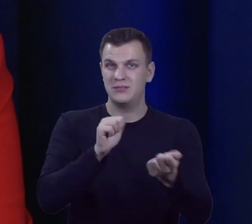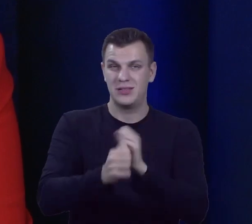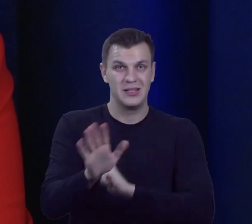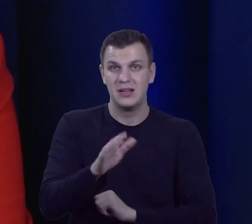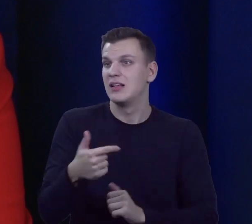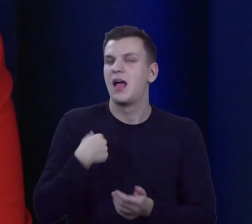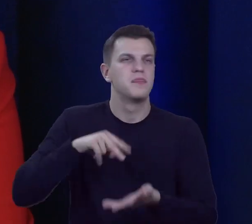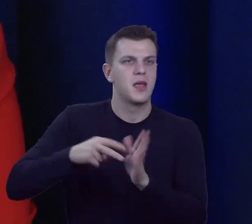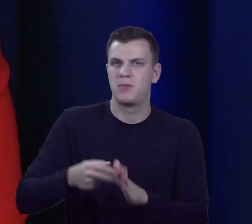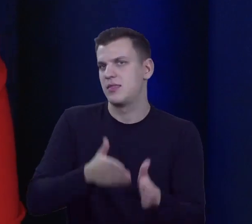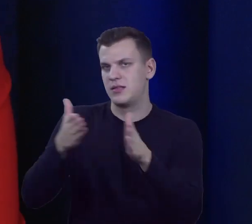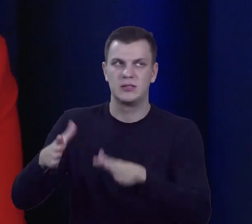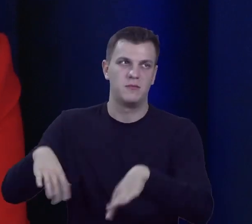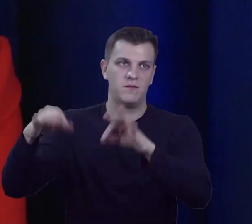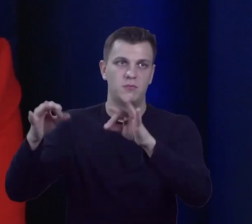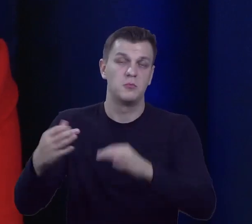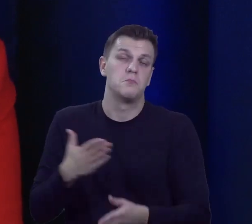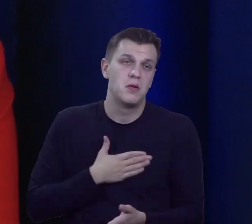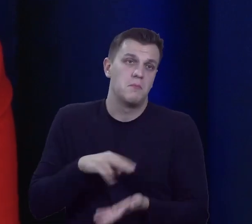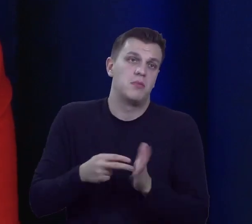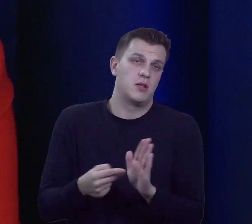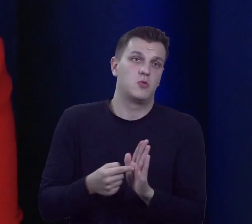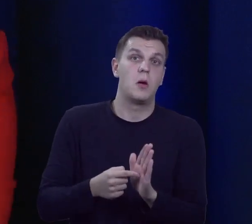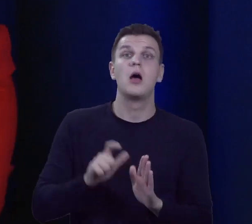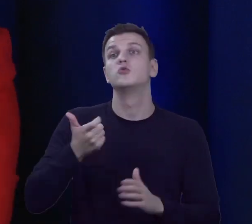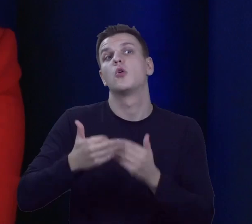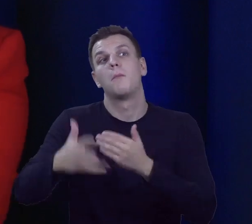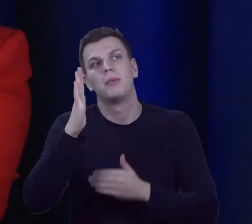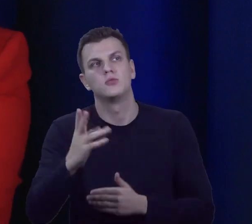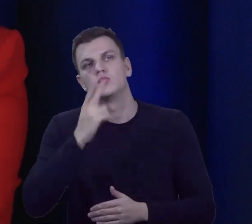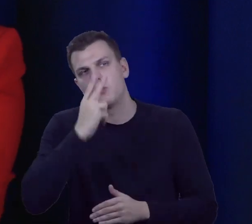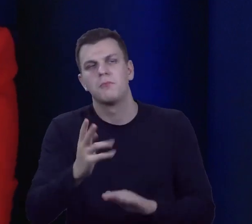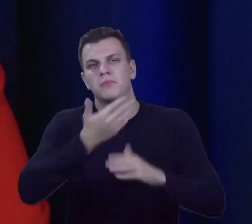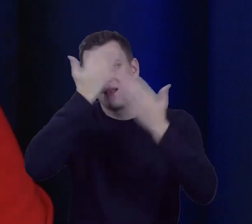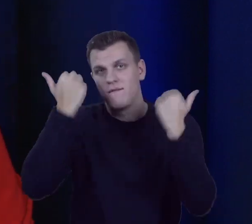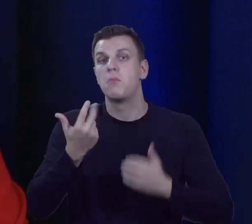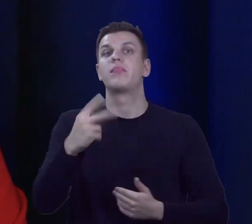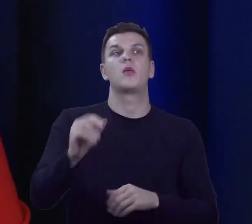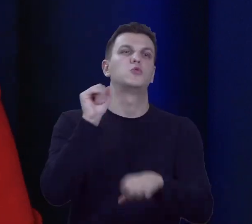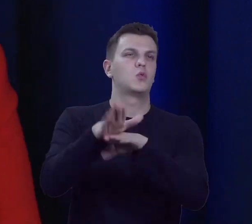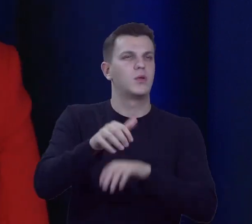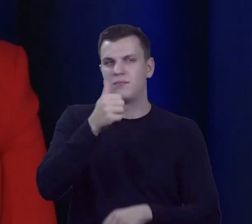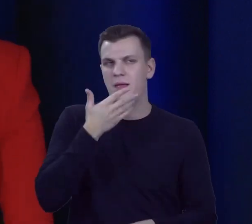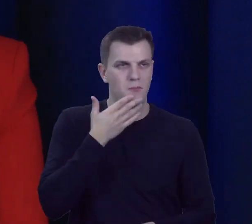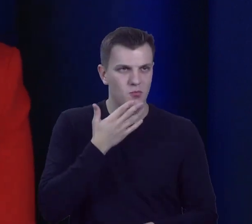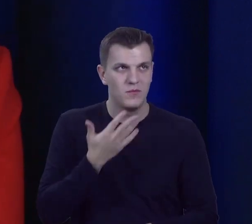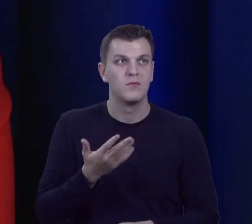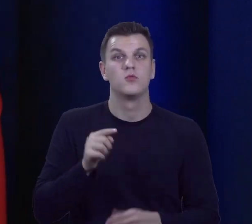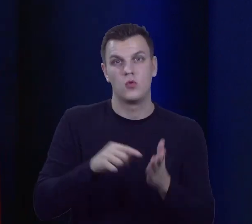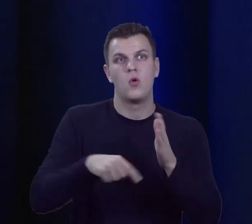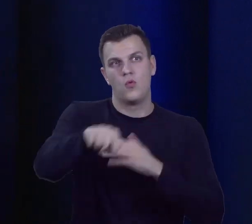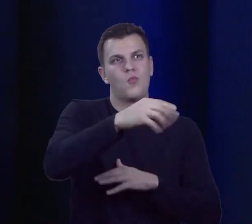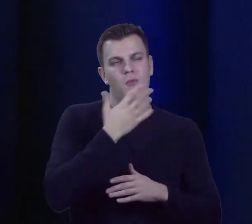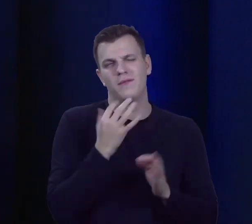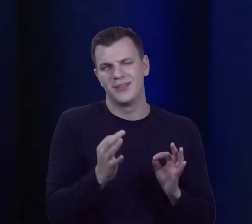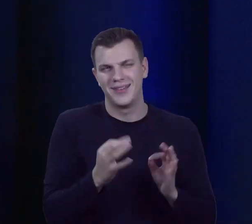startować. Taki jest mój plan. Jak się okaże, nigdy nie mów nigdy. Okej, znam to, wszyscy mi tak mówią to teraz. Aczkolwiek